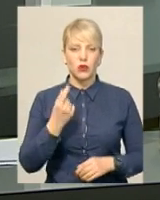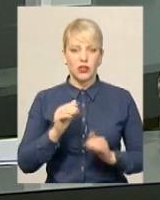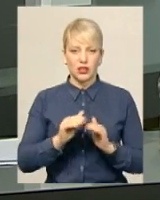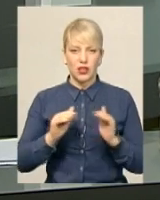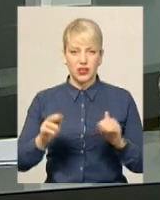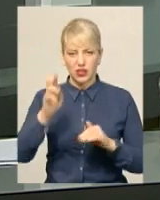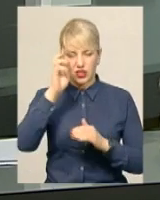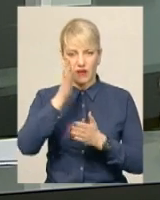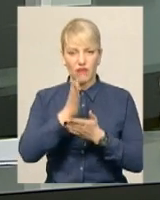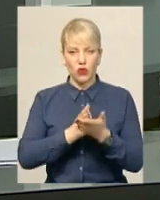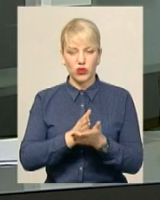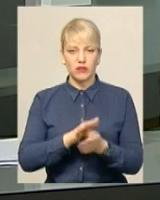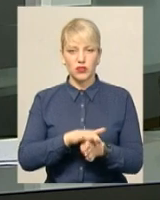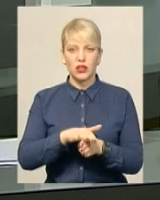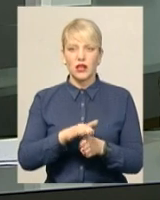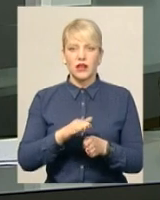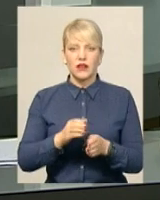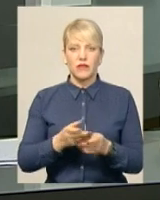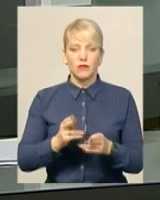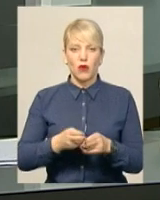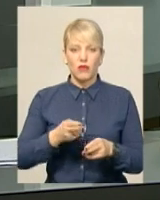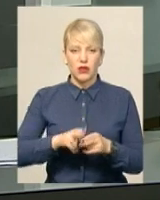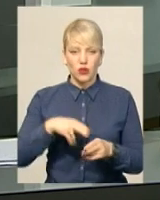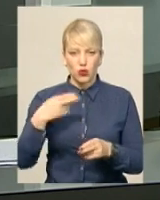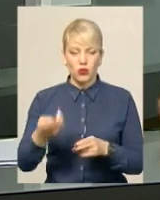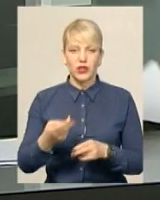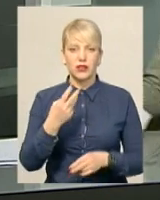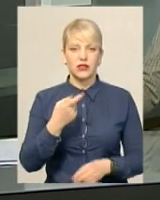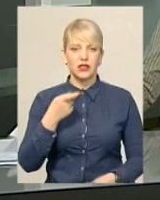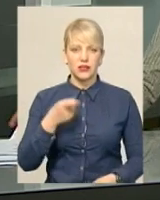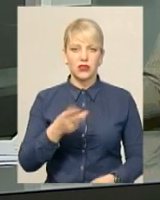держвиконавці повернули понад 330 тисяч гривень.